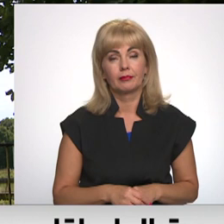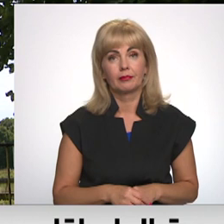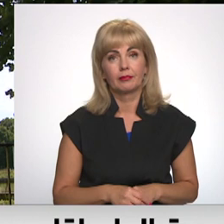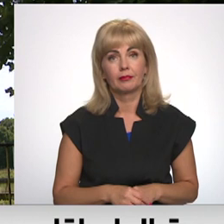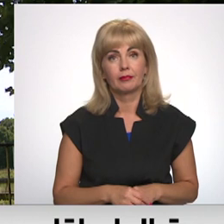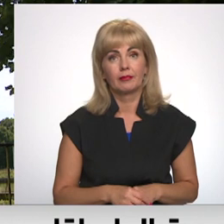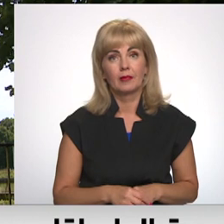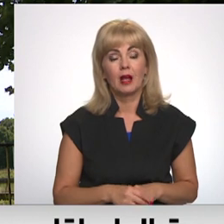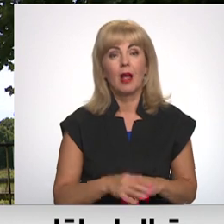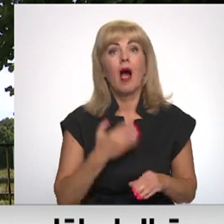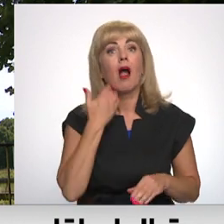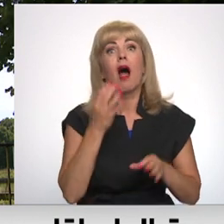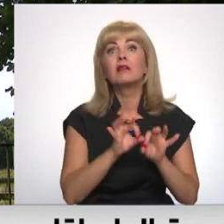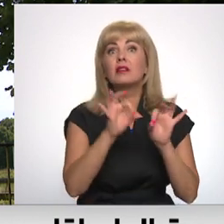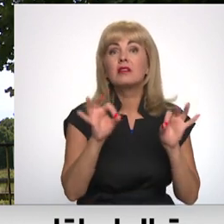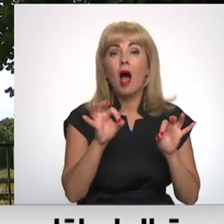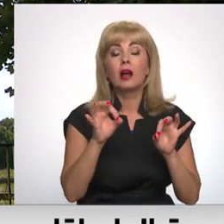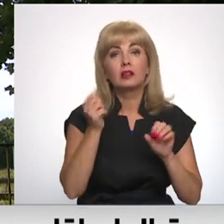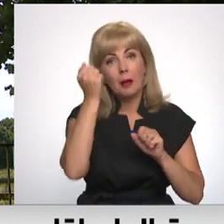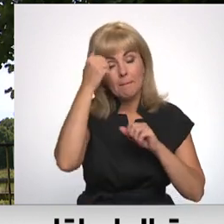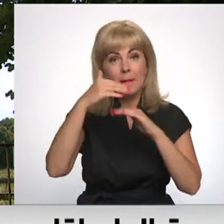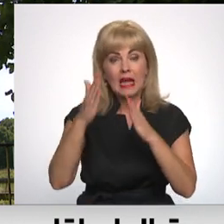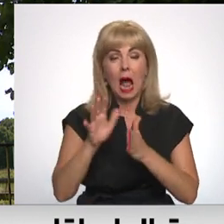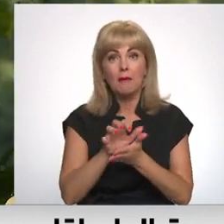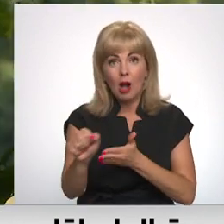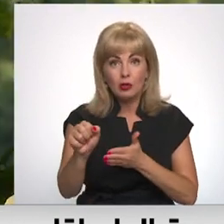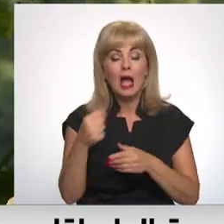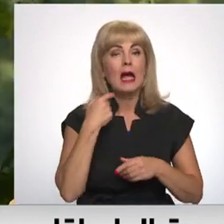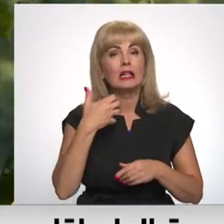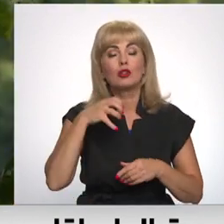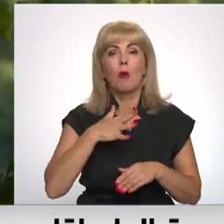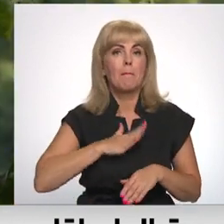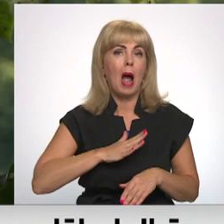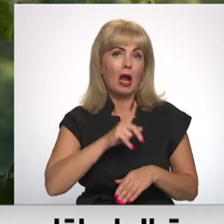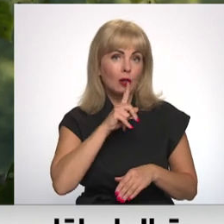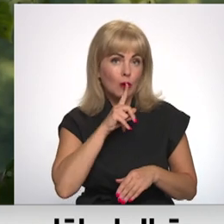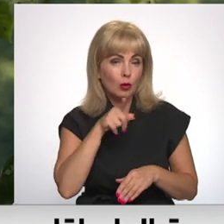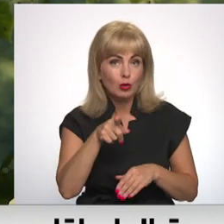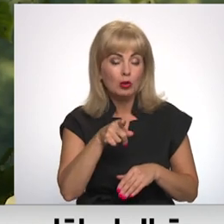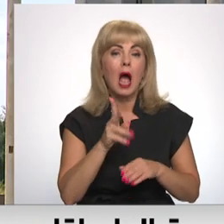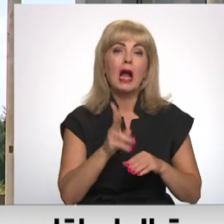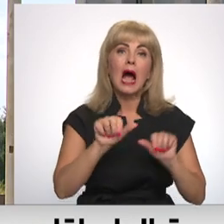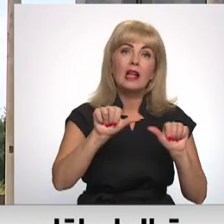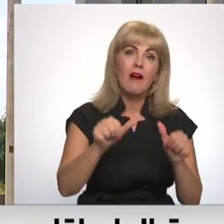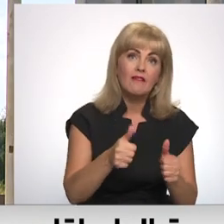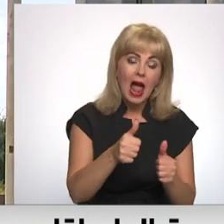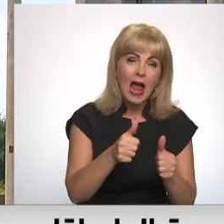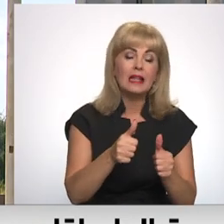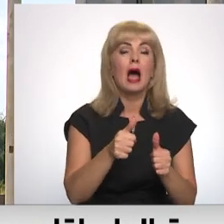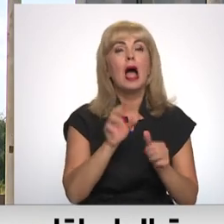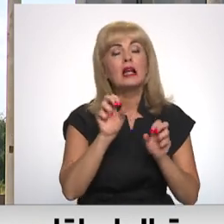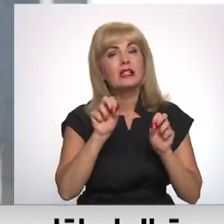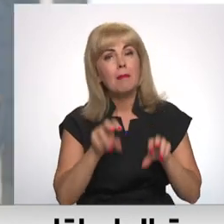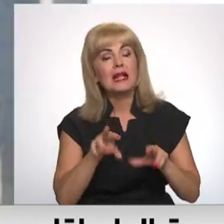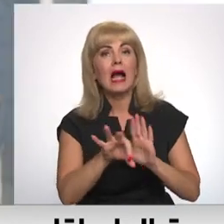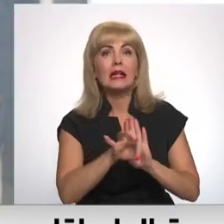Kad tieši sāksies piemenekļa demontāža, Rīgas domē joprojām neatklāja, skaidro, metoda, kā to darīt, tiks izraudzīta tāda,